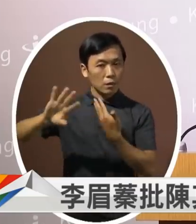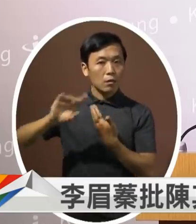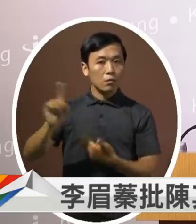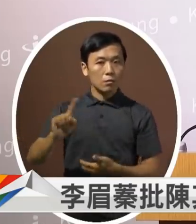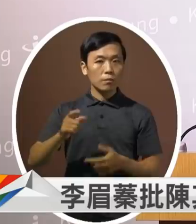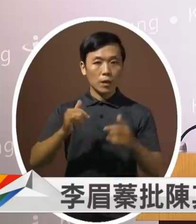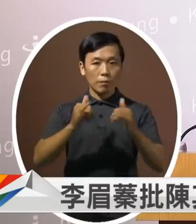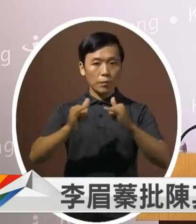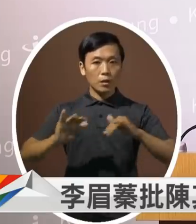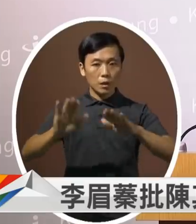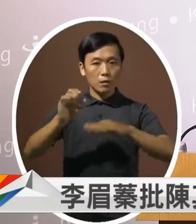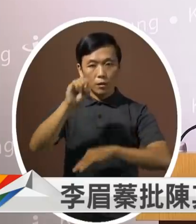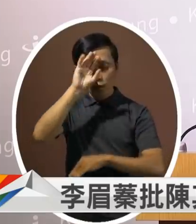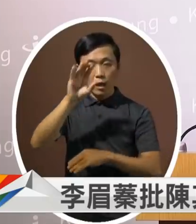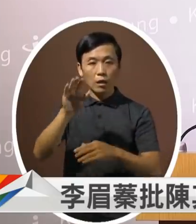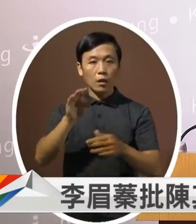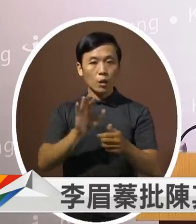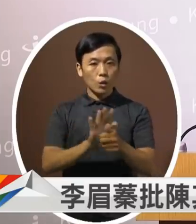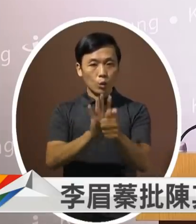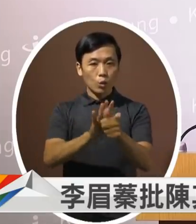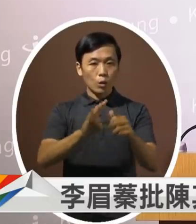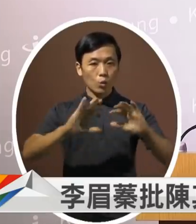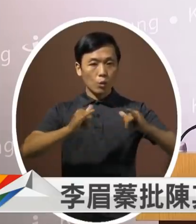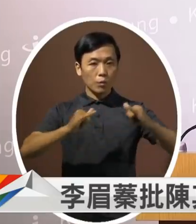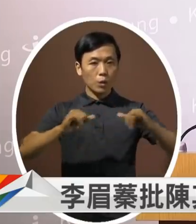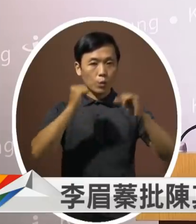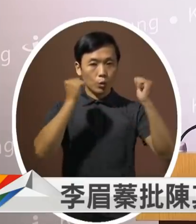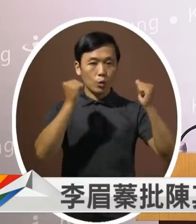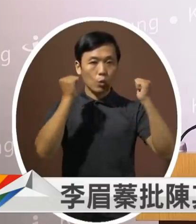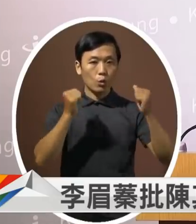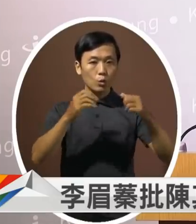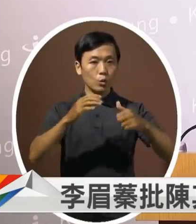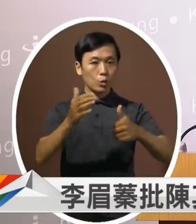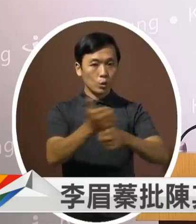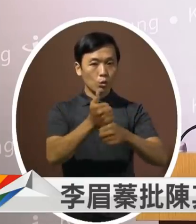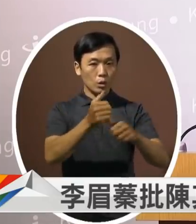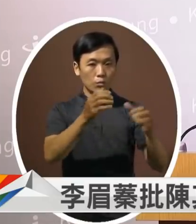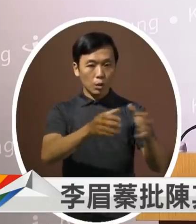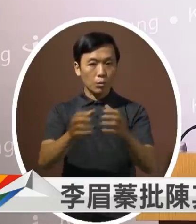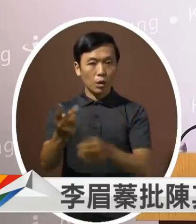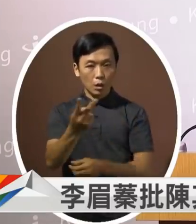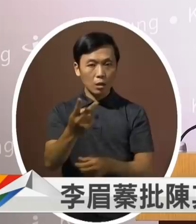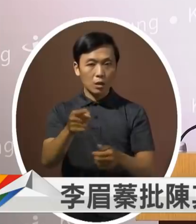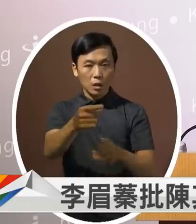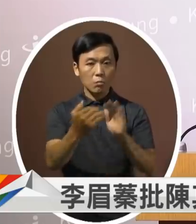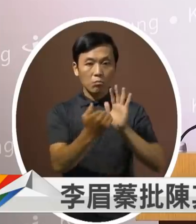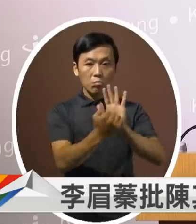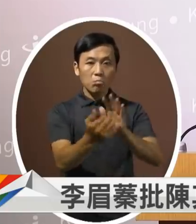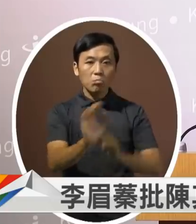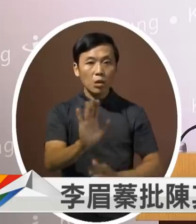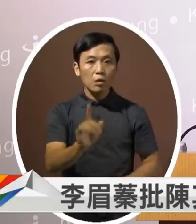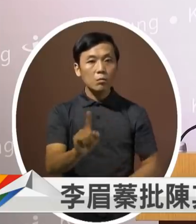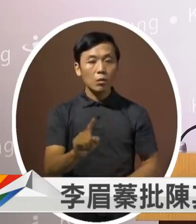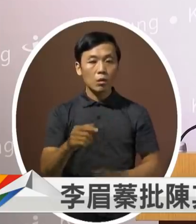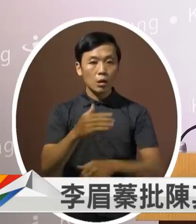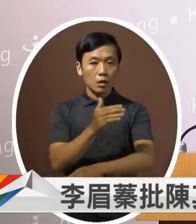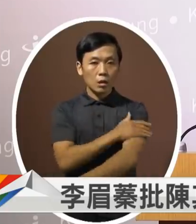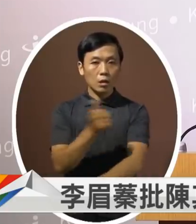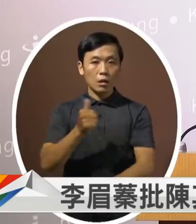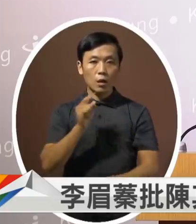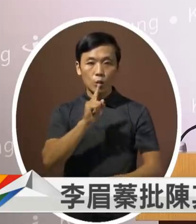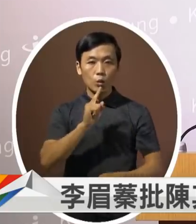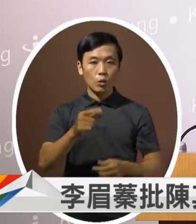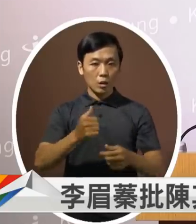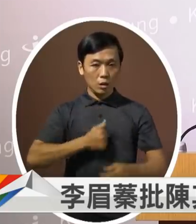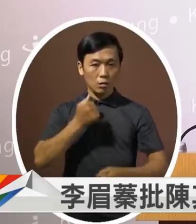民进党退了两座国民运动中心为何不阻止陈先生说要做十座国